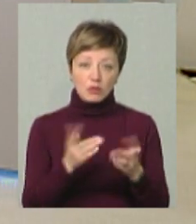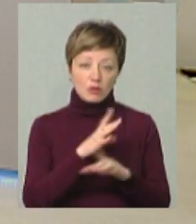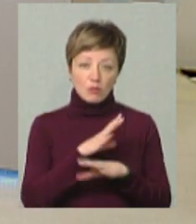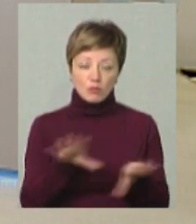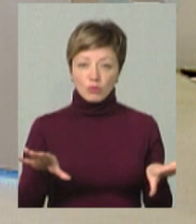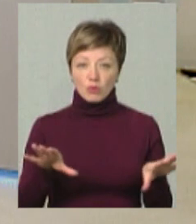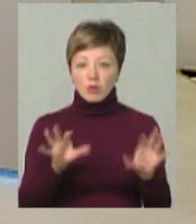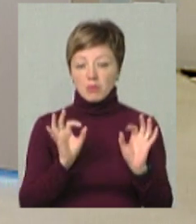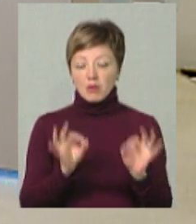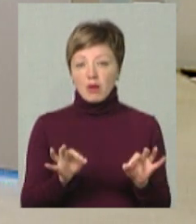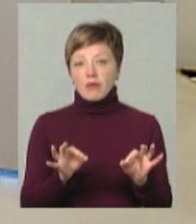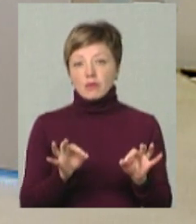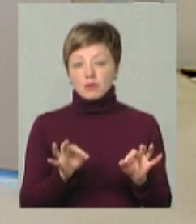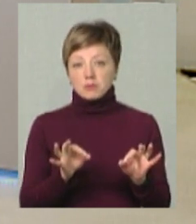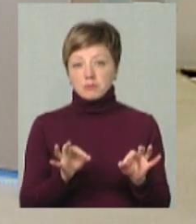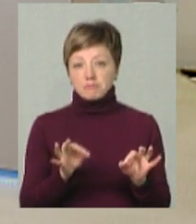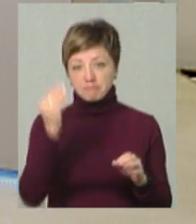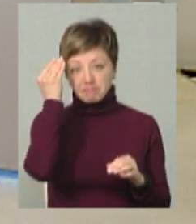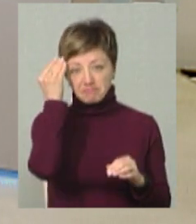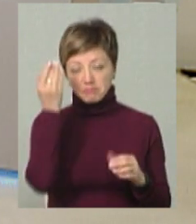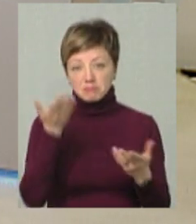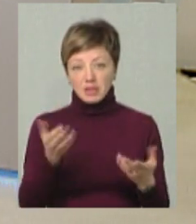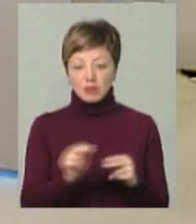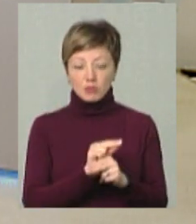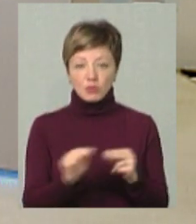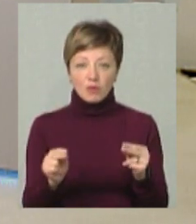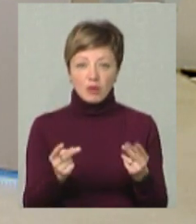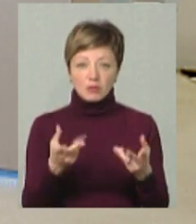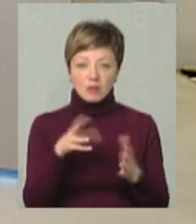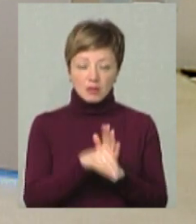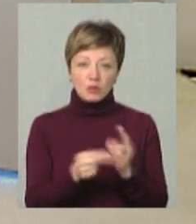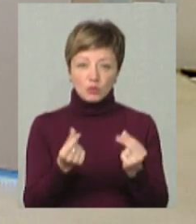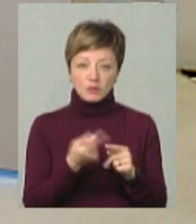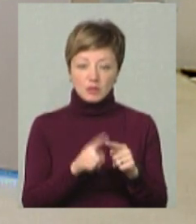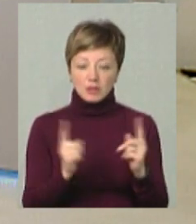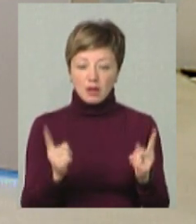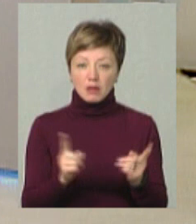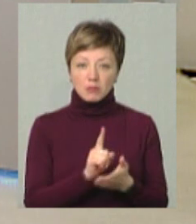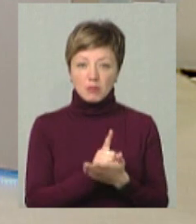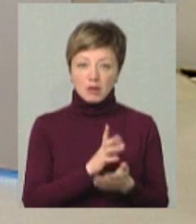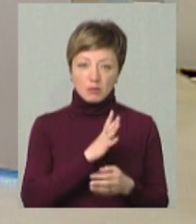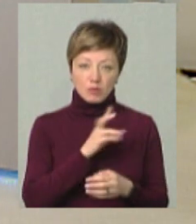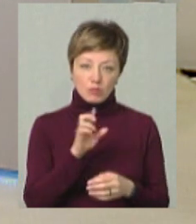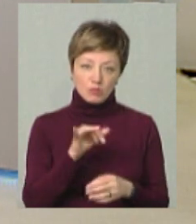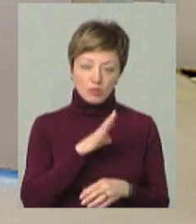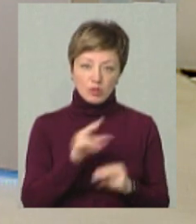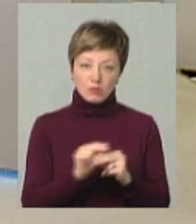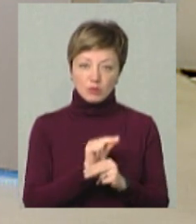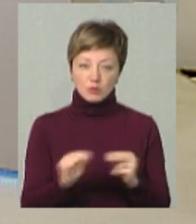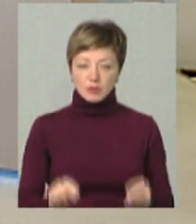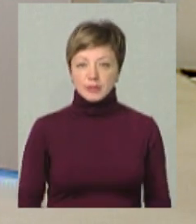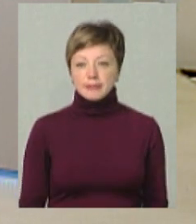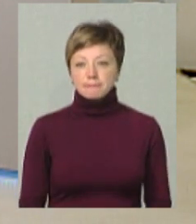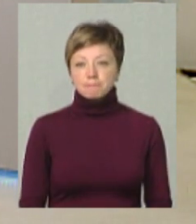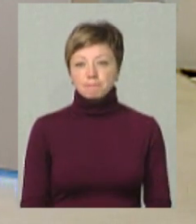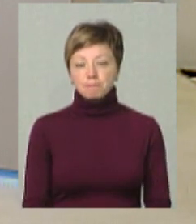було раціонального якогось мотивації якби ремонтувати, якби складати кошти в ті ділянки, які мали би відремонтовані були,